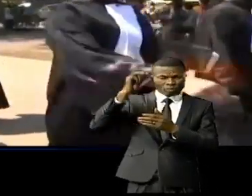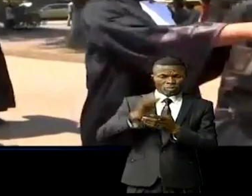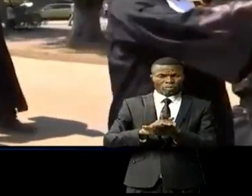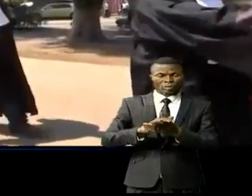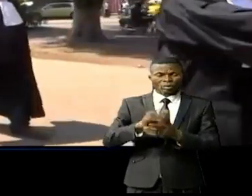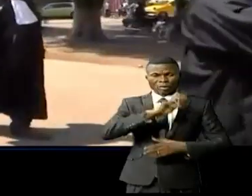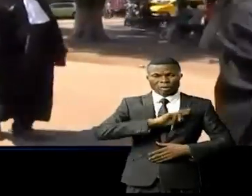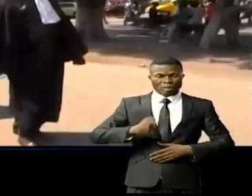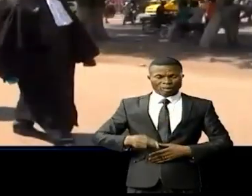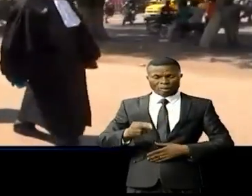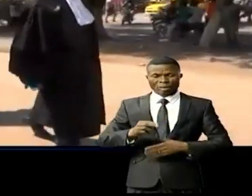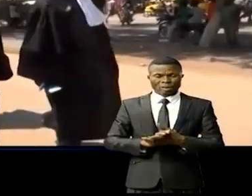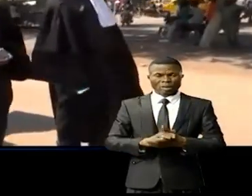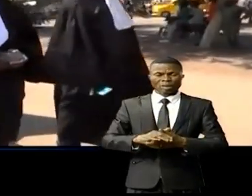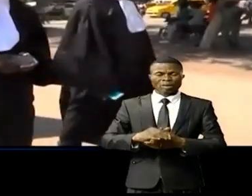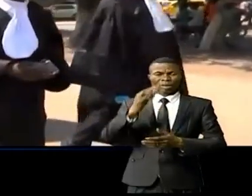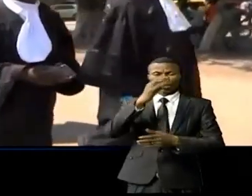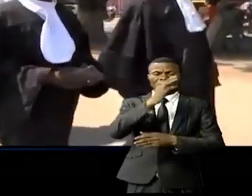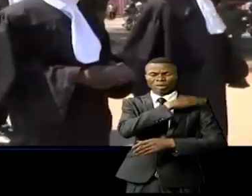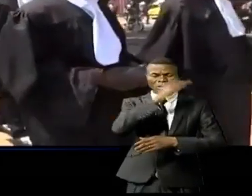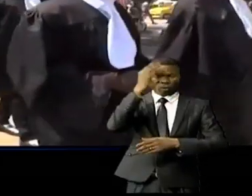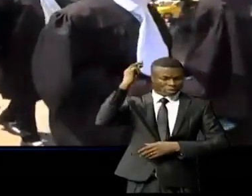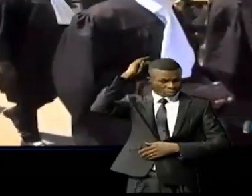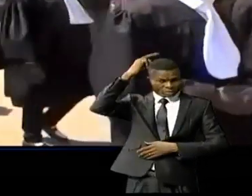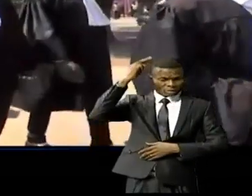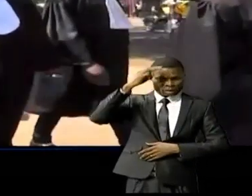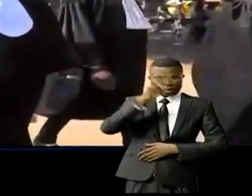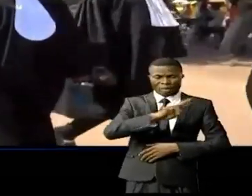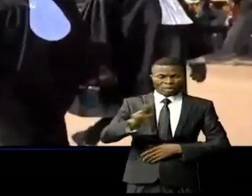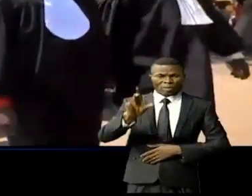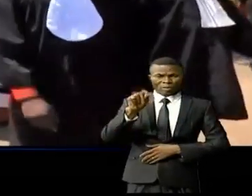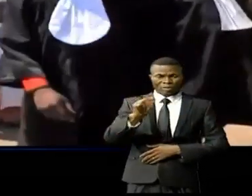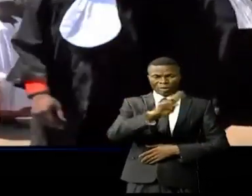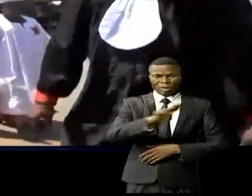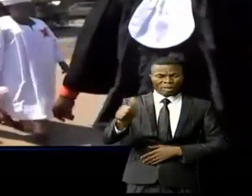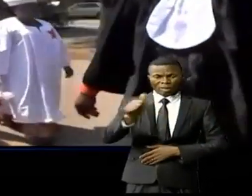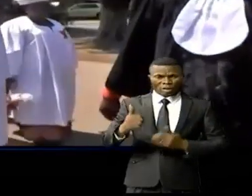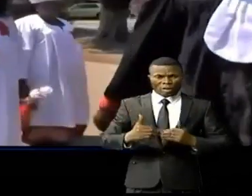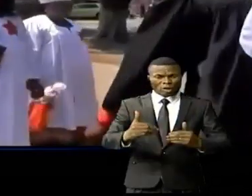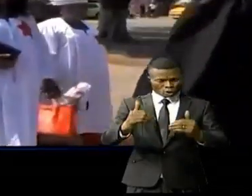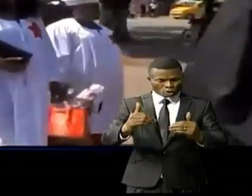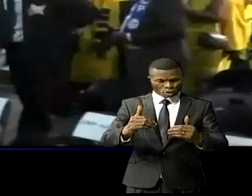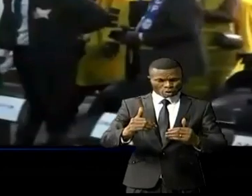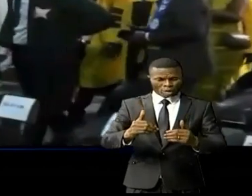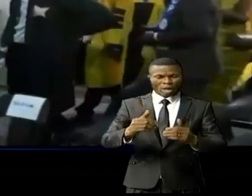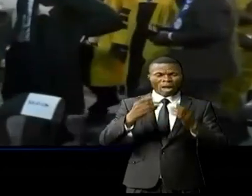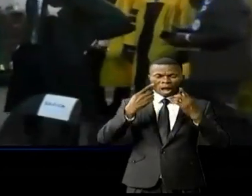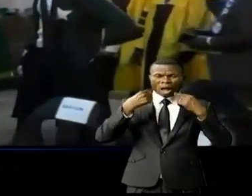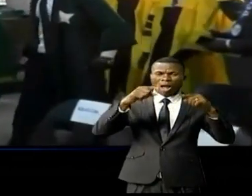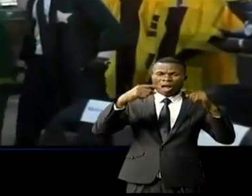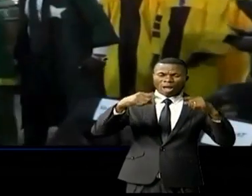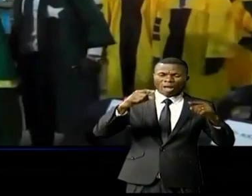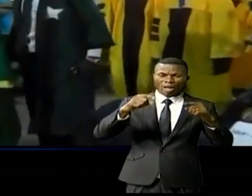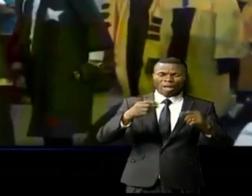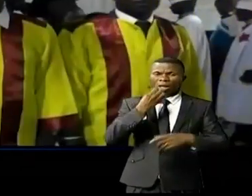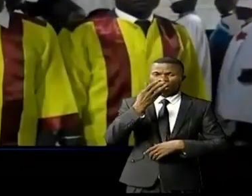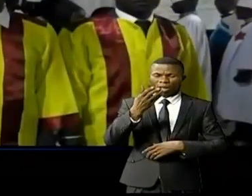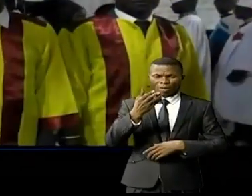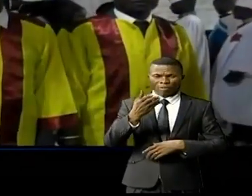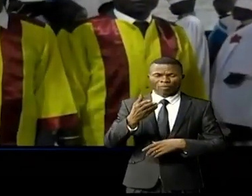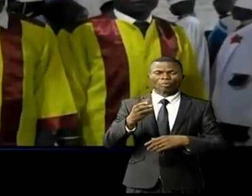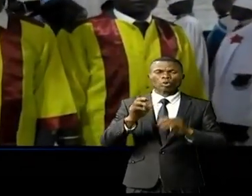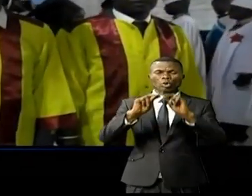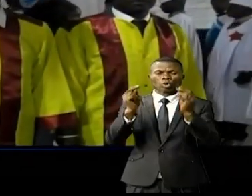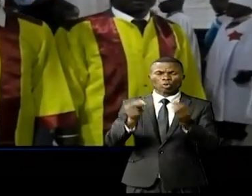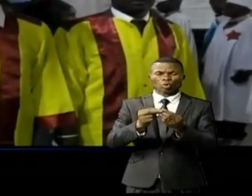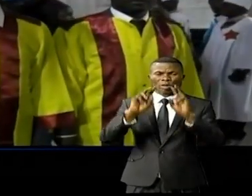de collation des grades et de clôture de l'année académique 2020-2021 continue à régner. C'est le cas le samedi à l'université protestante